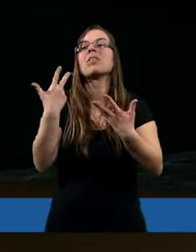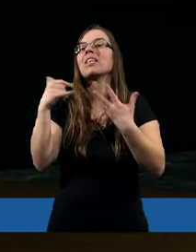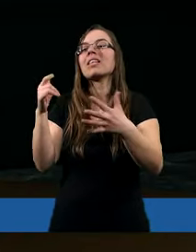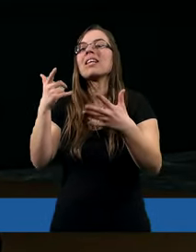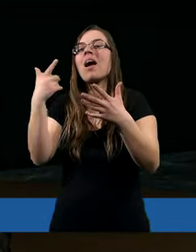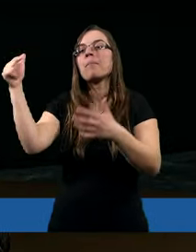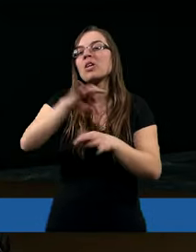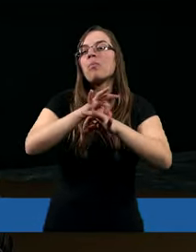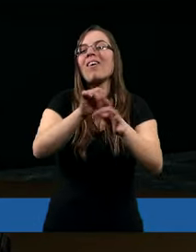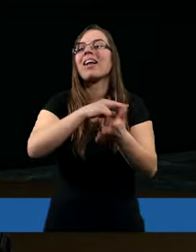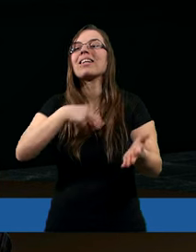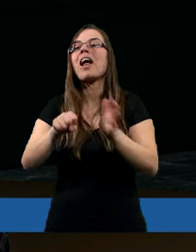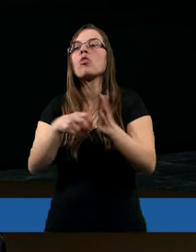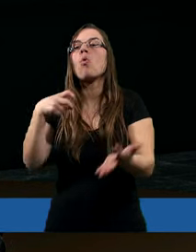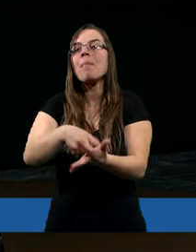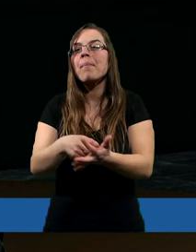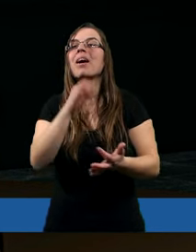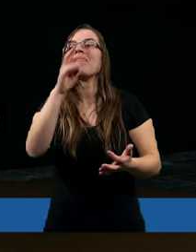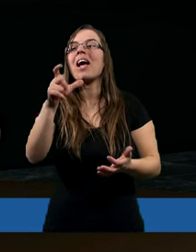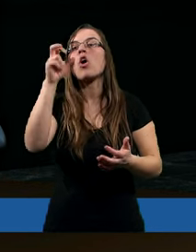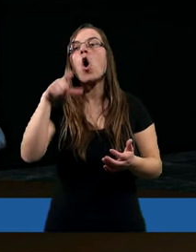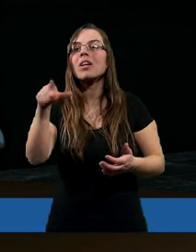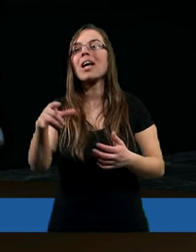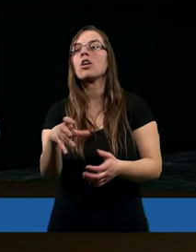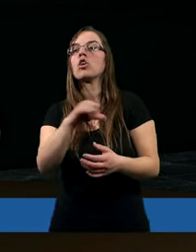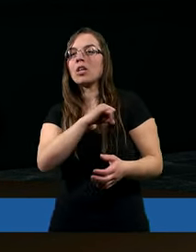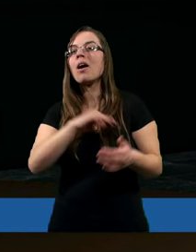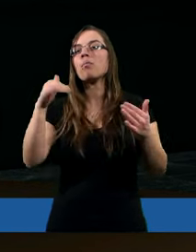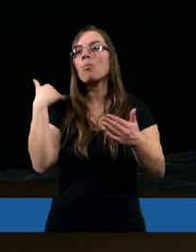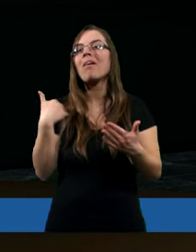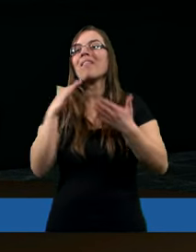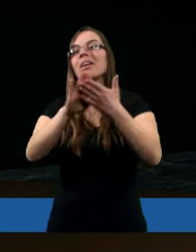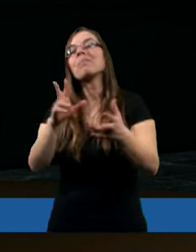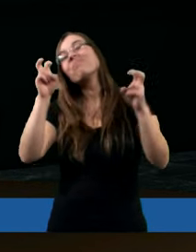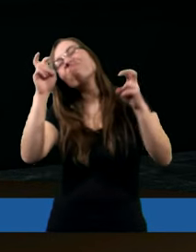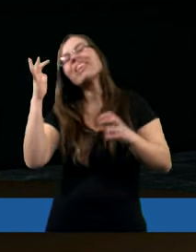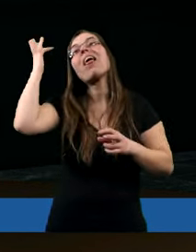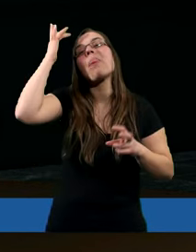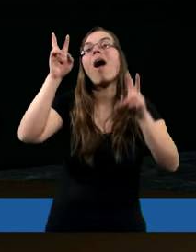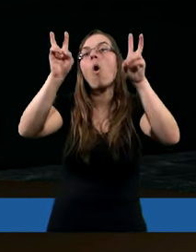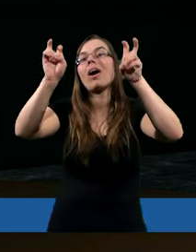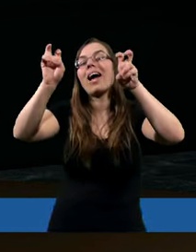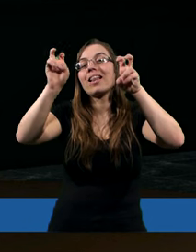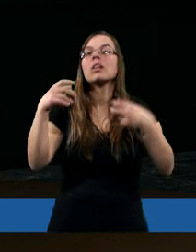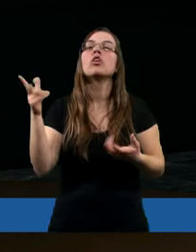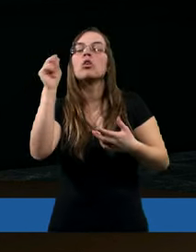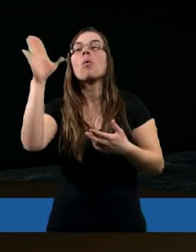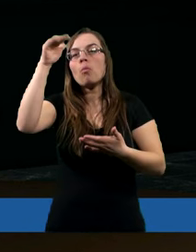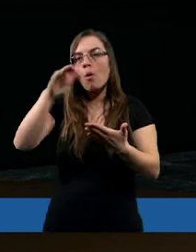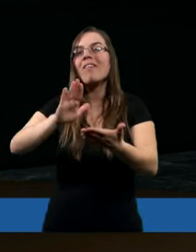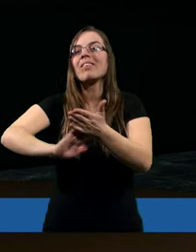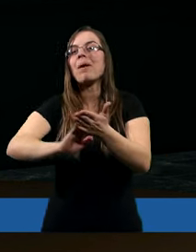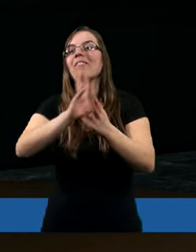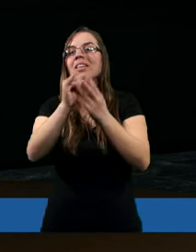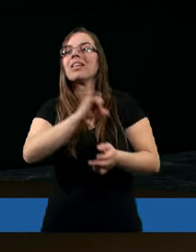więc już nikt nie przyprowadza nas do upamiętania. Więc chociaż ten grzech mógłby być wybaczony teoretycznie, bo Bóg może wybaczyć wszystkie grzechy,